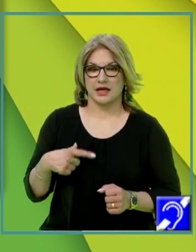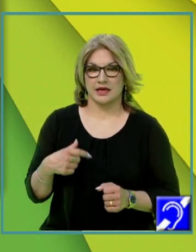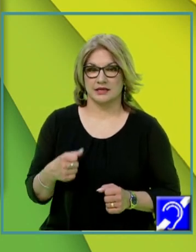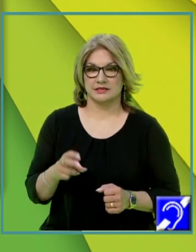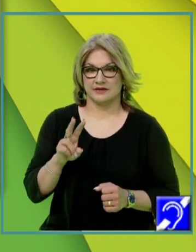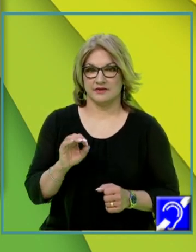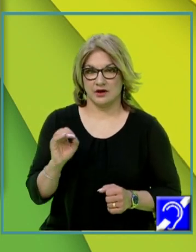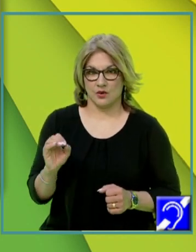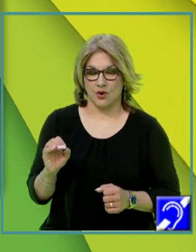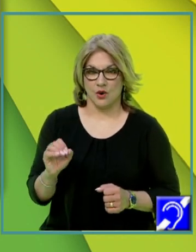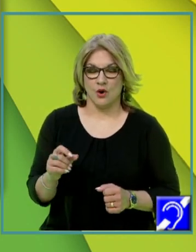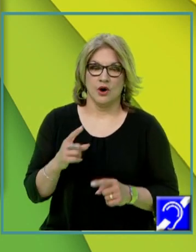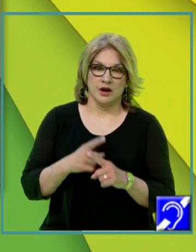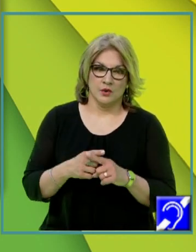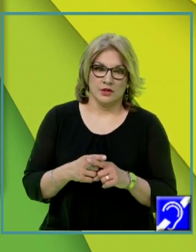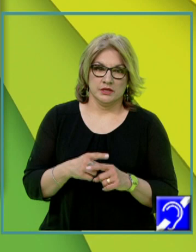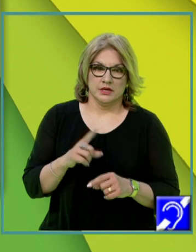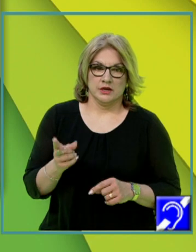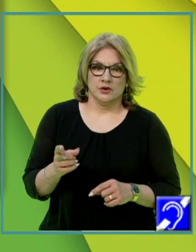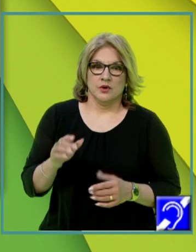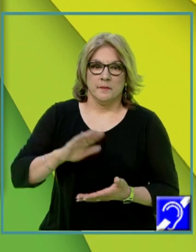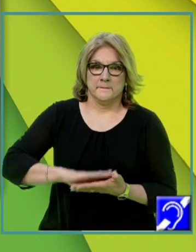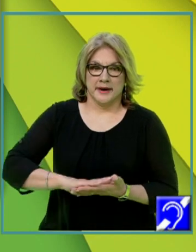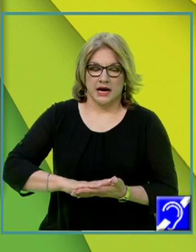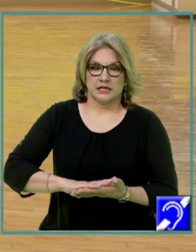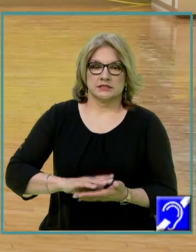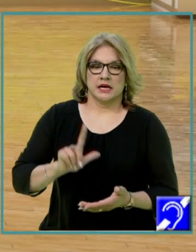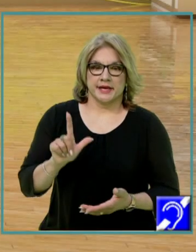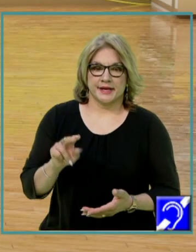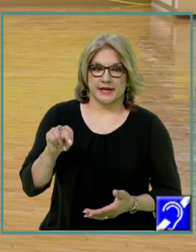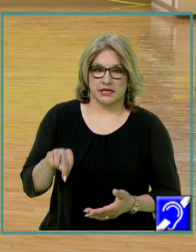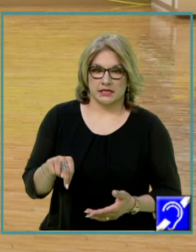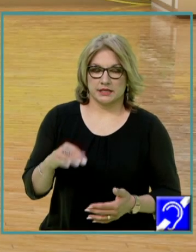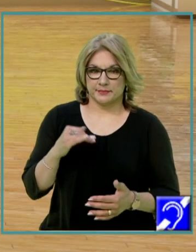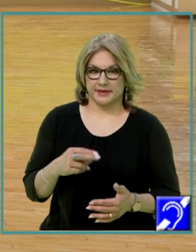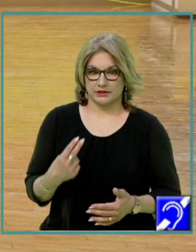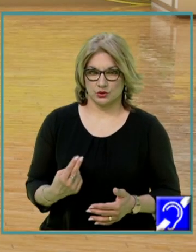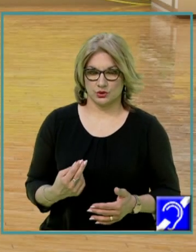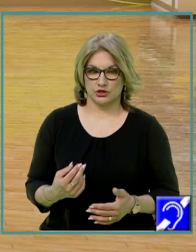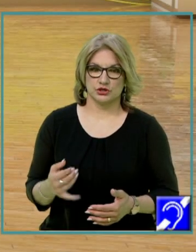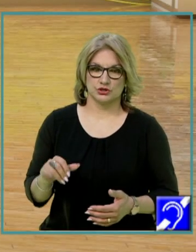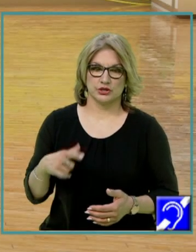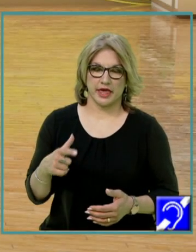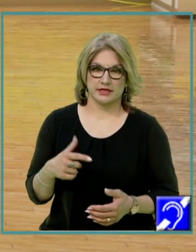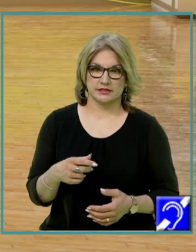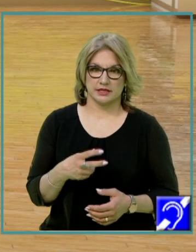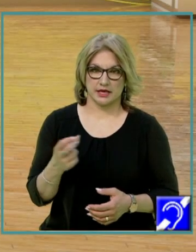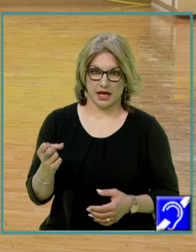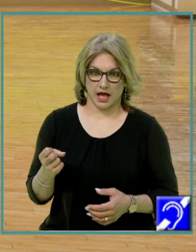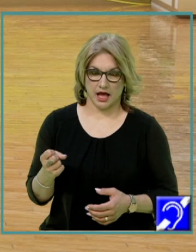VO de înmulțit cu baza care este LN P2 și este egal cu